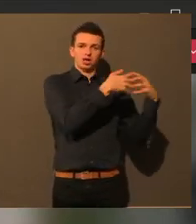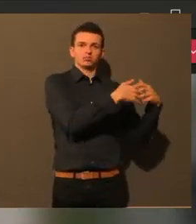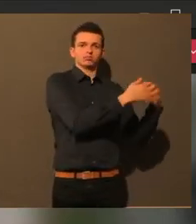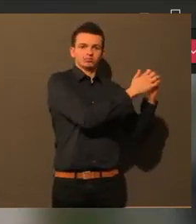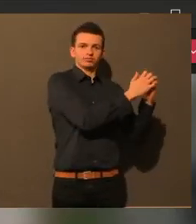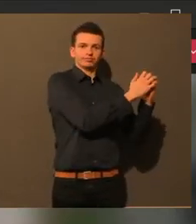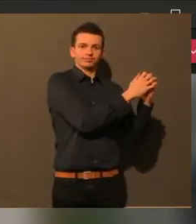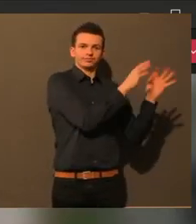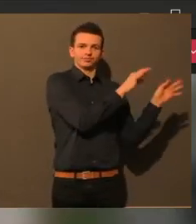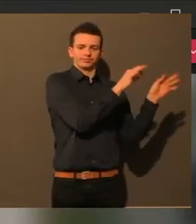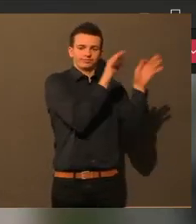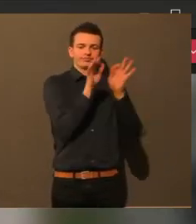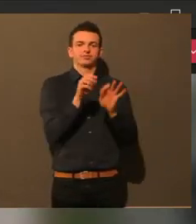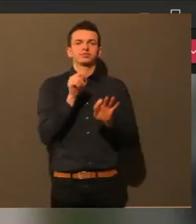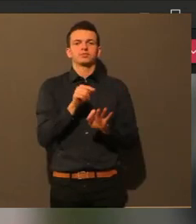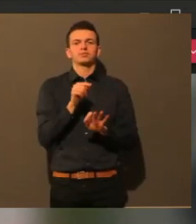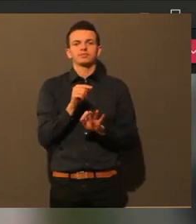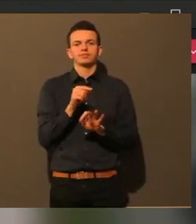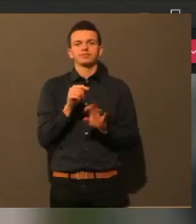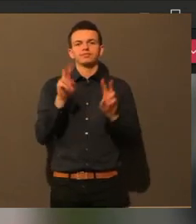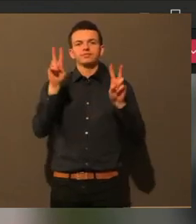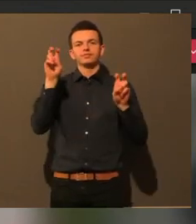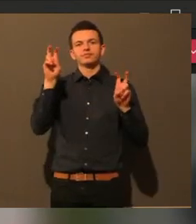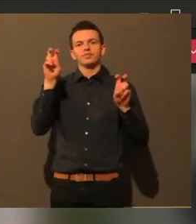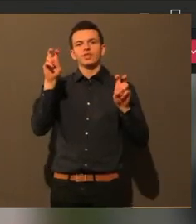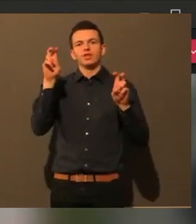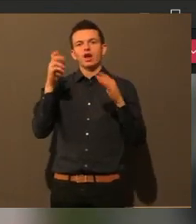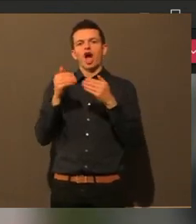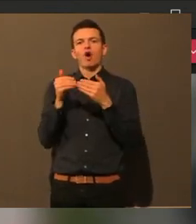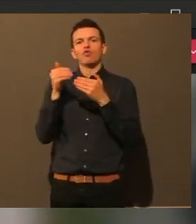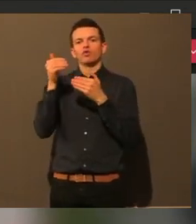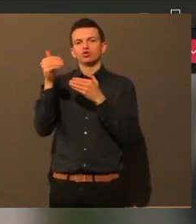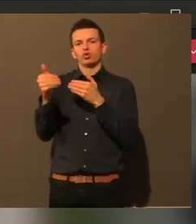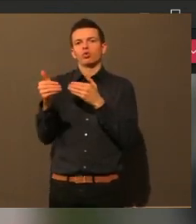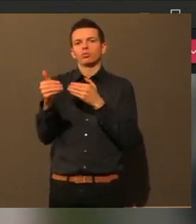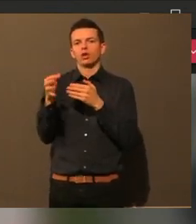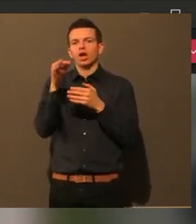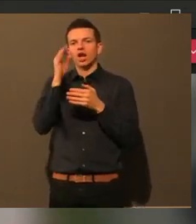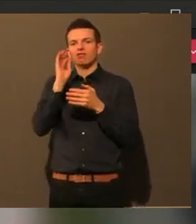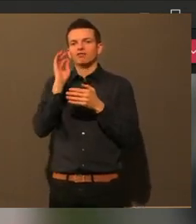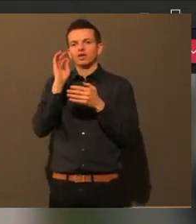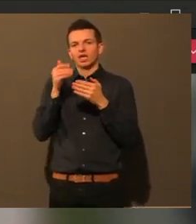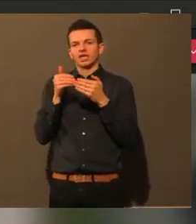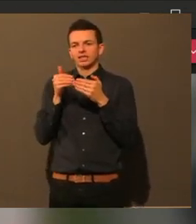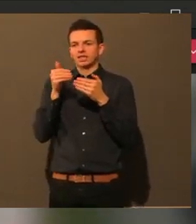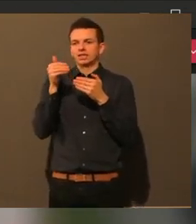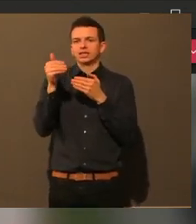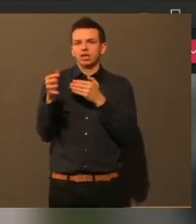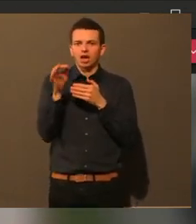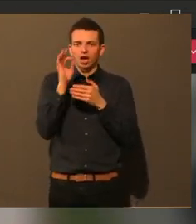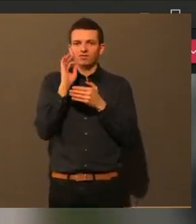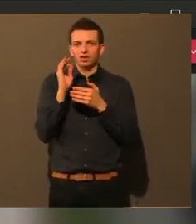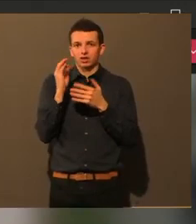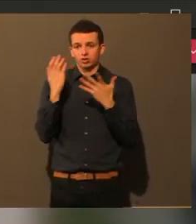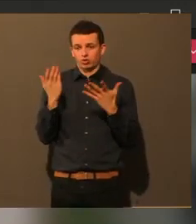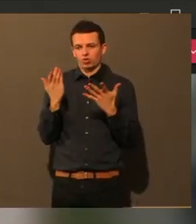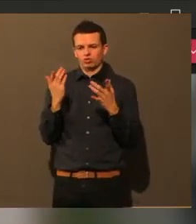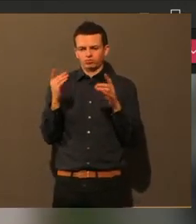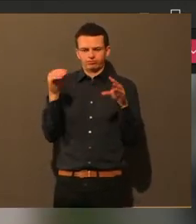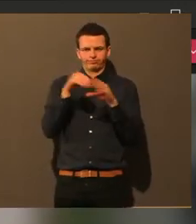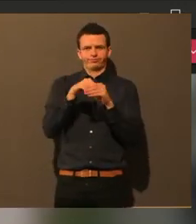Banned Coffee. Und da geht es eben darum, dass Bäckereien, Cafés oder auch